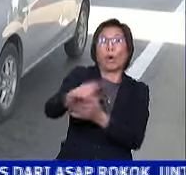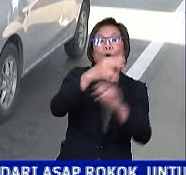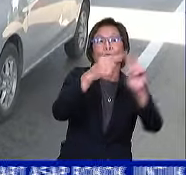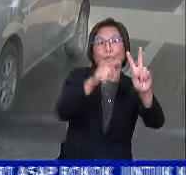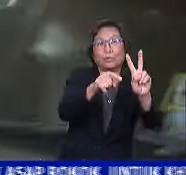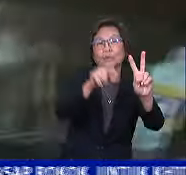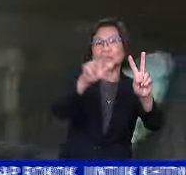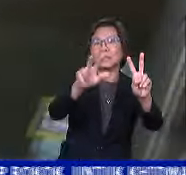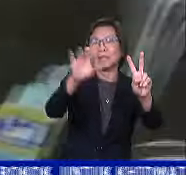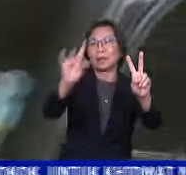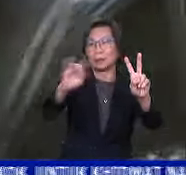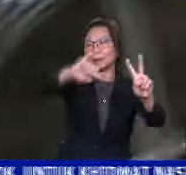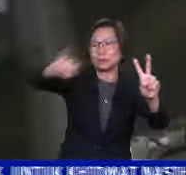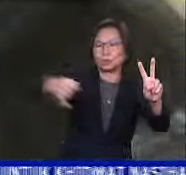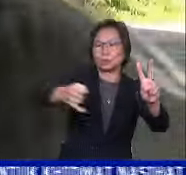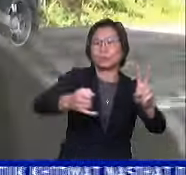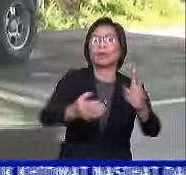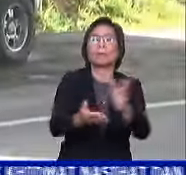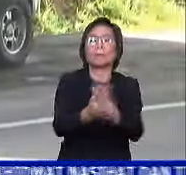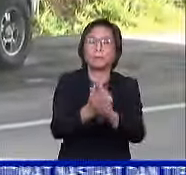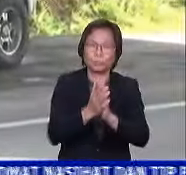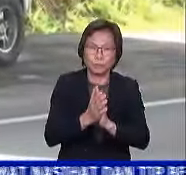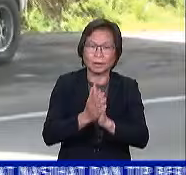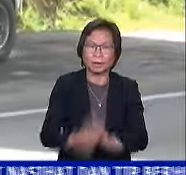2.38 juta tuntutan.